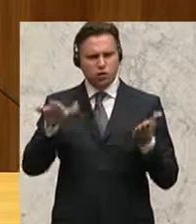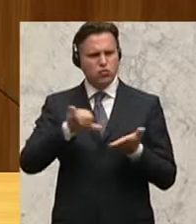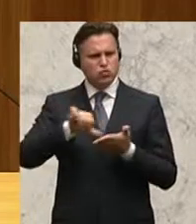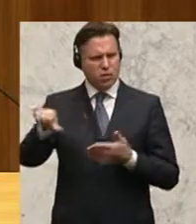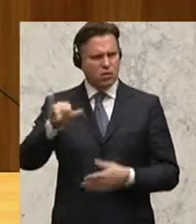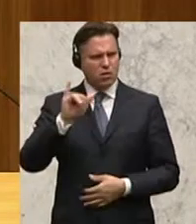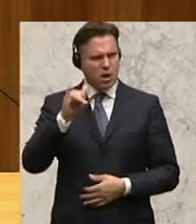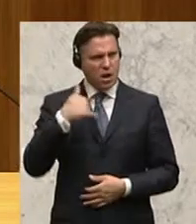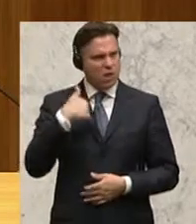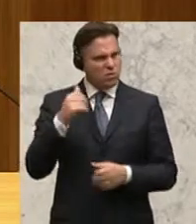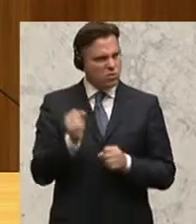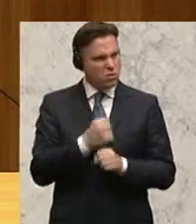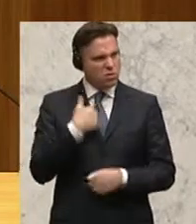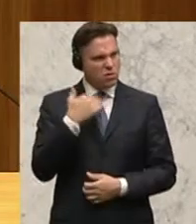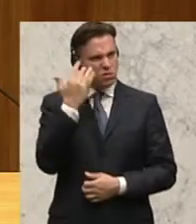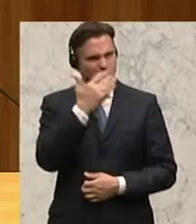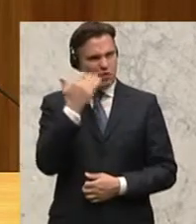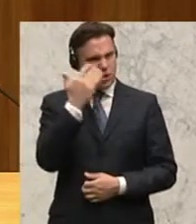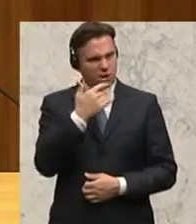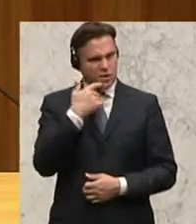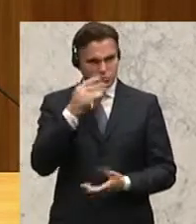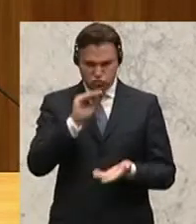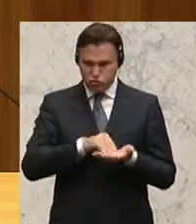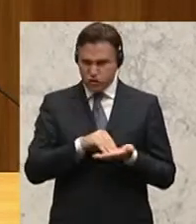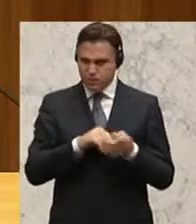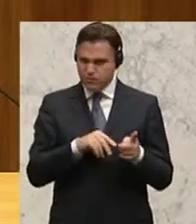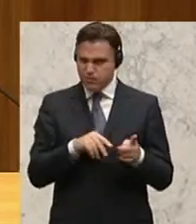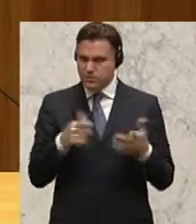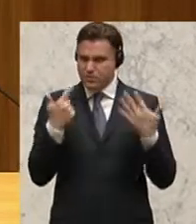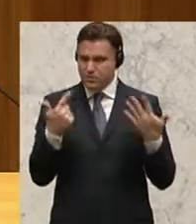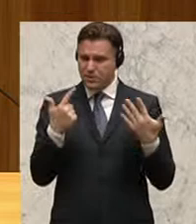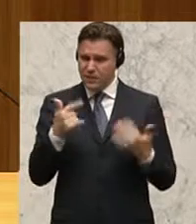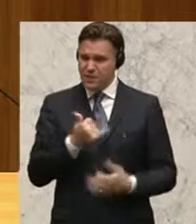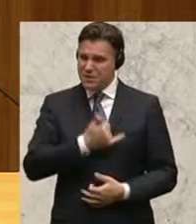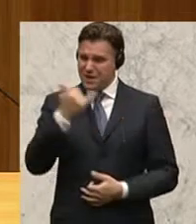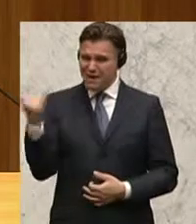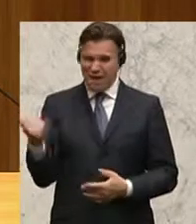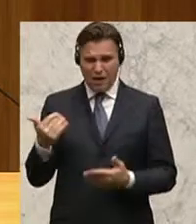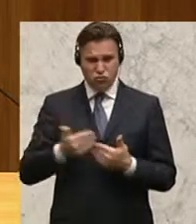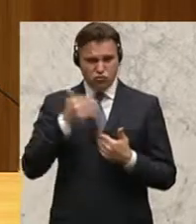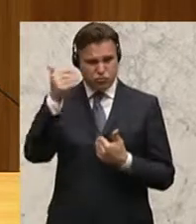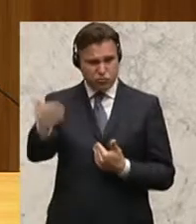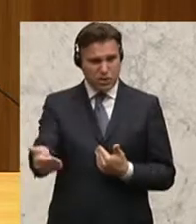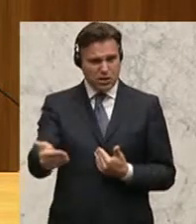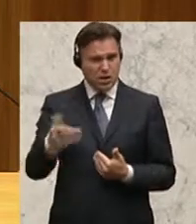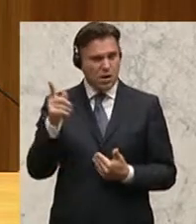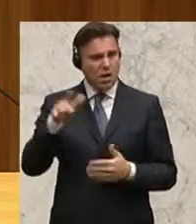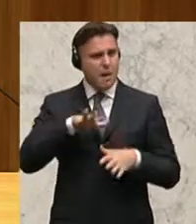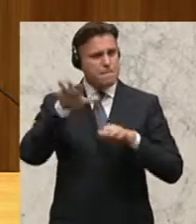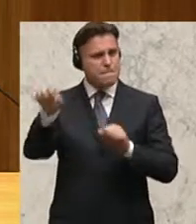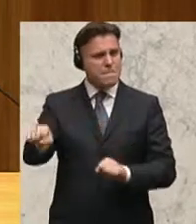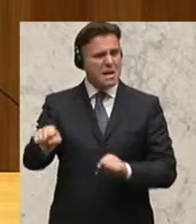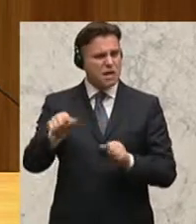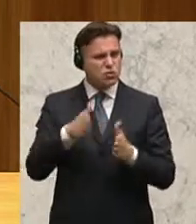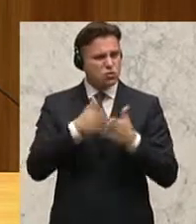schon auch die Frage stellen, wenn das so drinnen steht, 70 Jahre danach, was kann da an Besatzungsschäden eigentlich noch